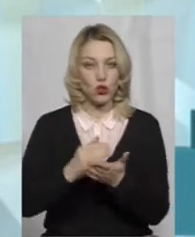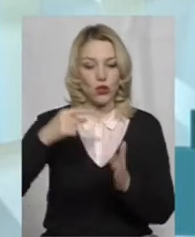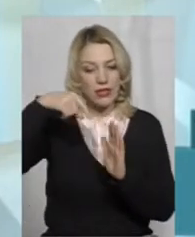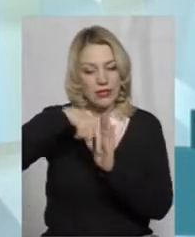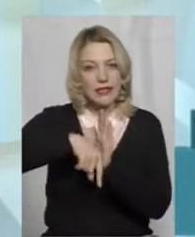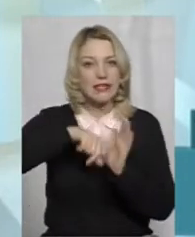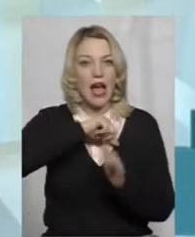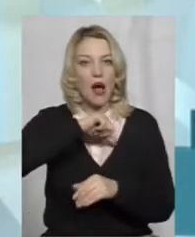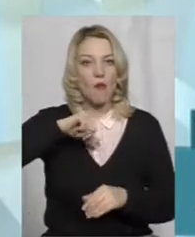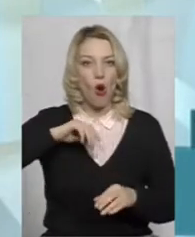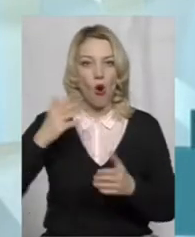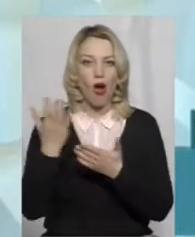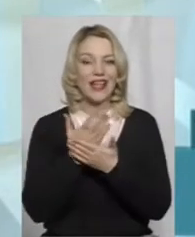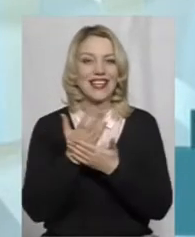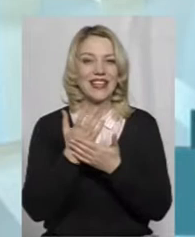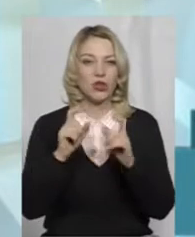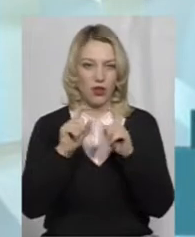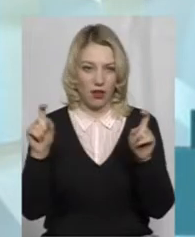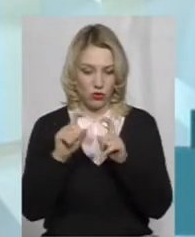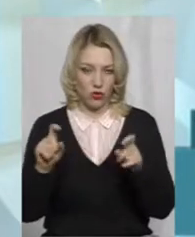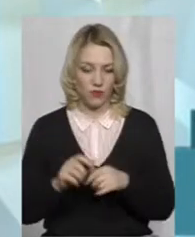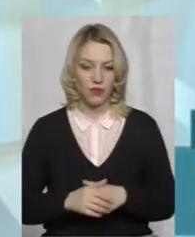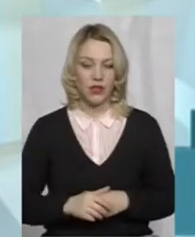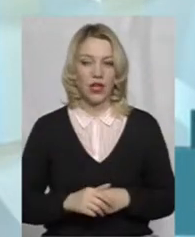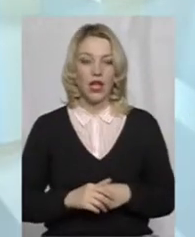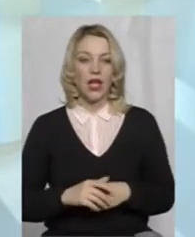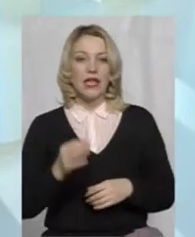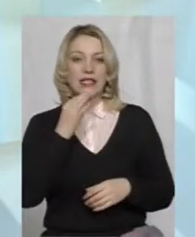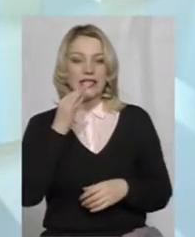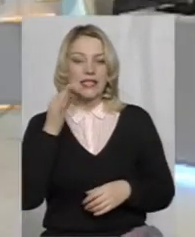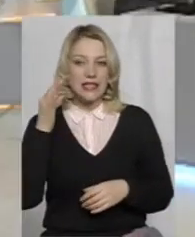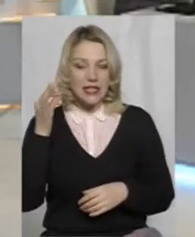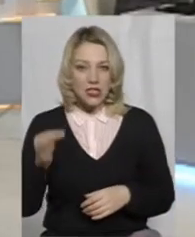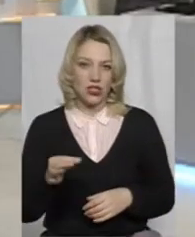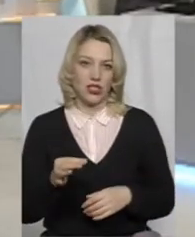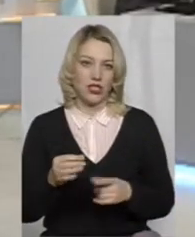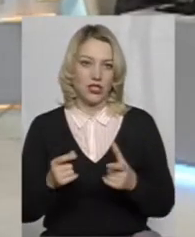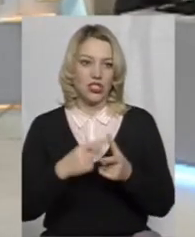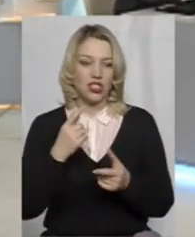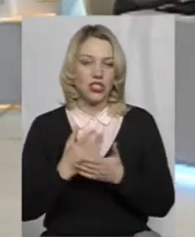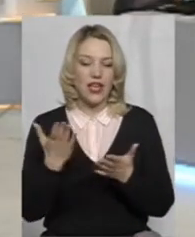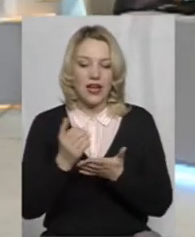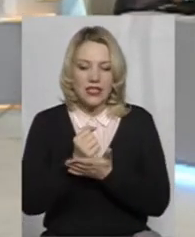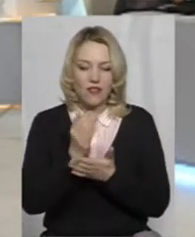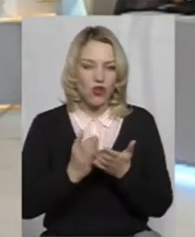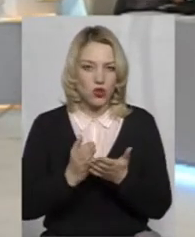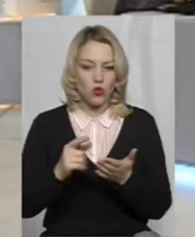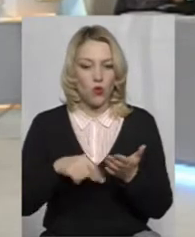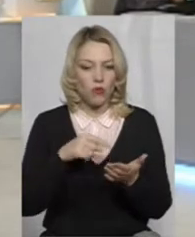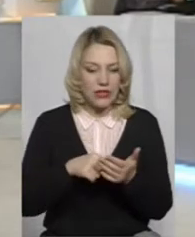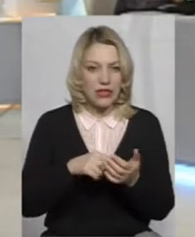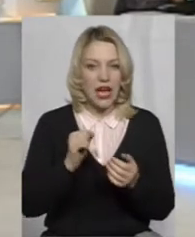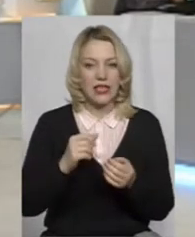кінотеатру. Так, розкажіть, чи у місті, звісно, вона якась є. А чи є така інфраструктура у районах кінотеатрів?